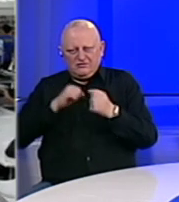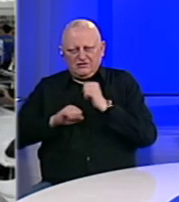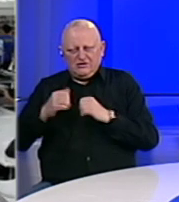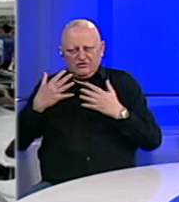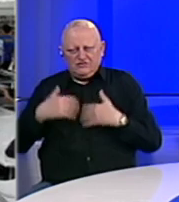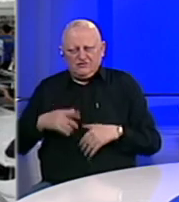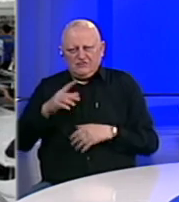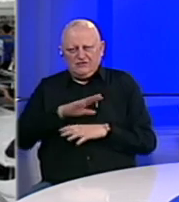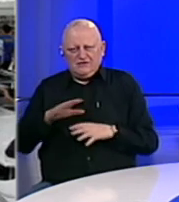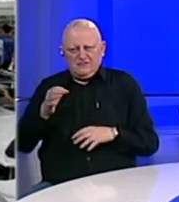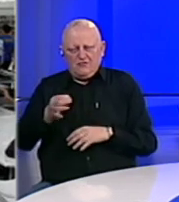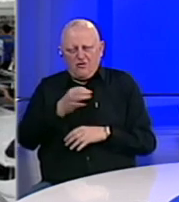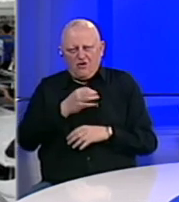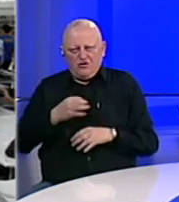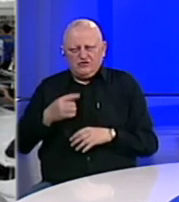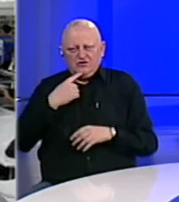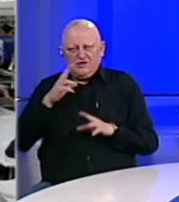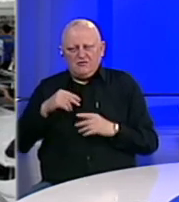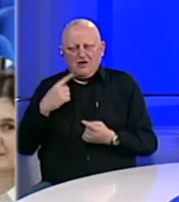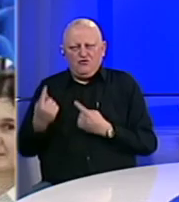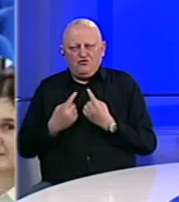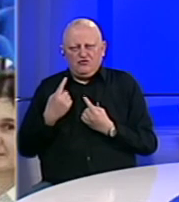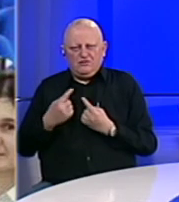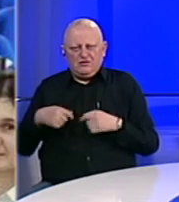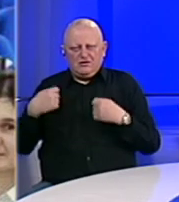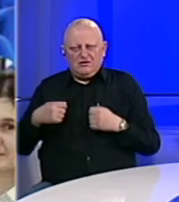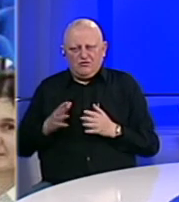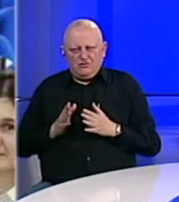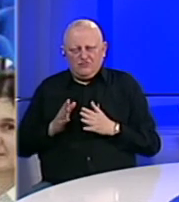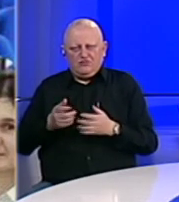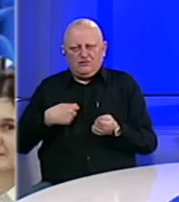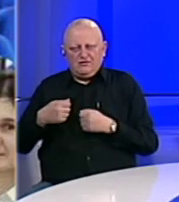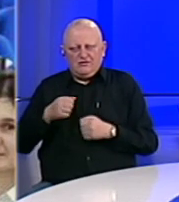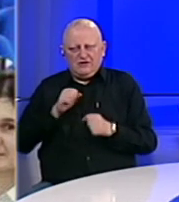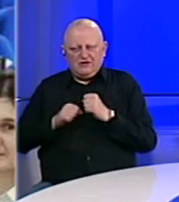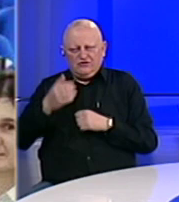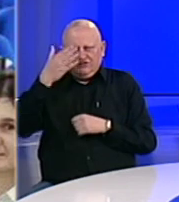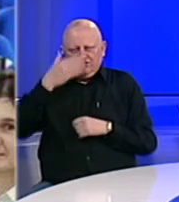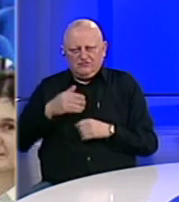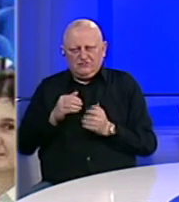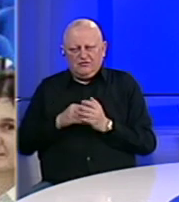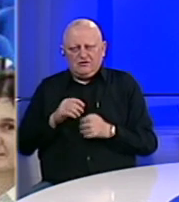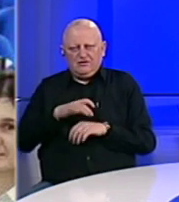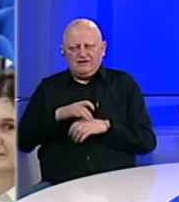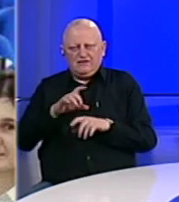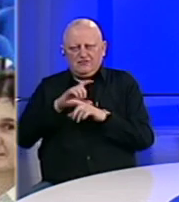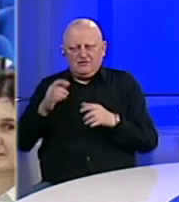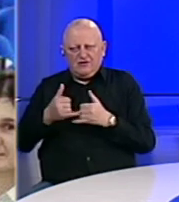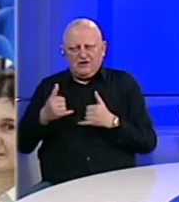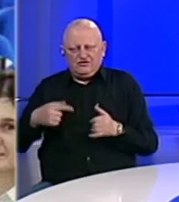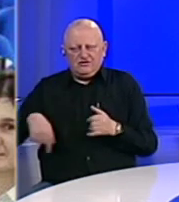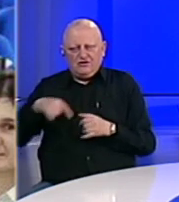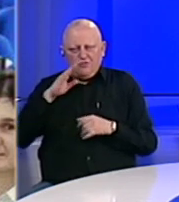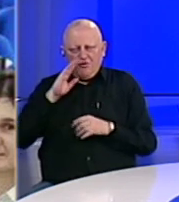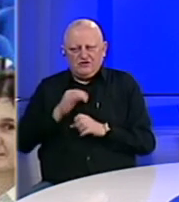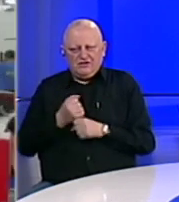prevent grupacija je na svim lokacijama gdje za to postoje preduvjeti. Kapacitete preusmjerilo u proizvodnju zaštite opreme za potrebe zrastavnih ustanova i građana u cijeloj